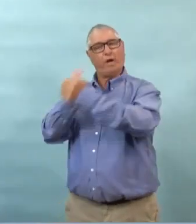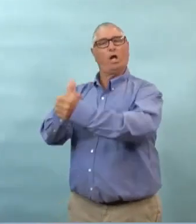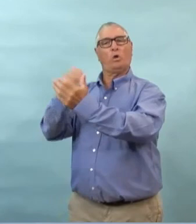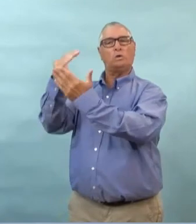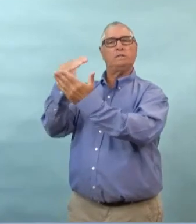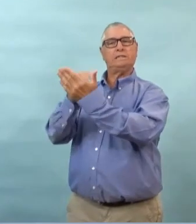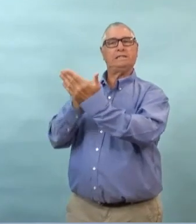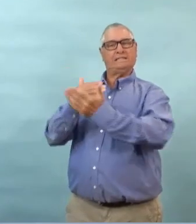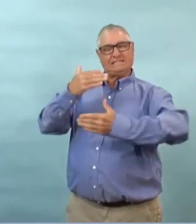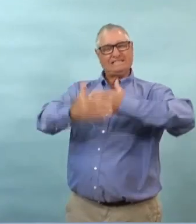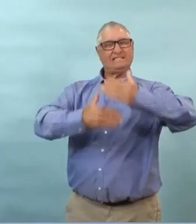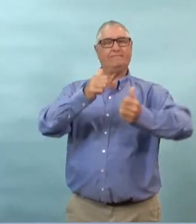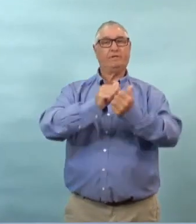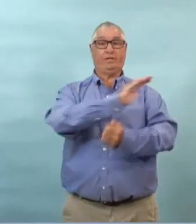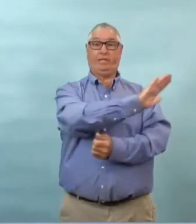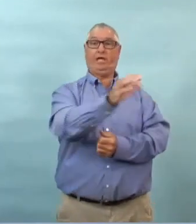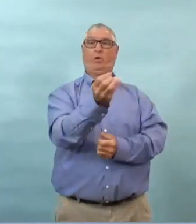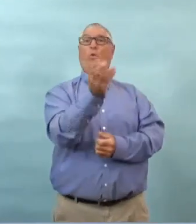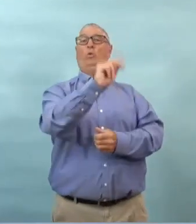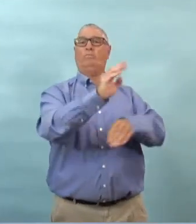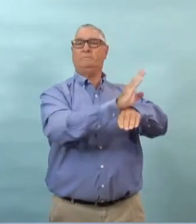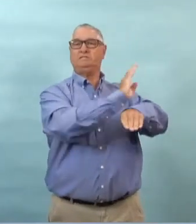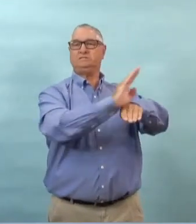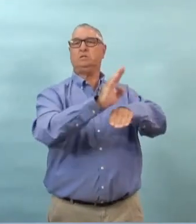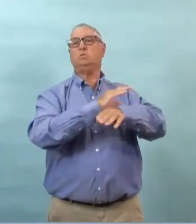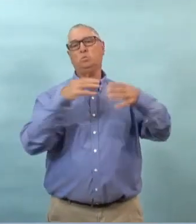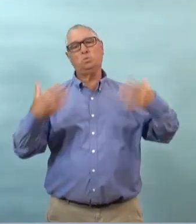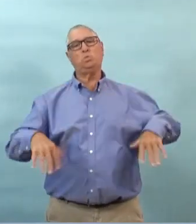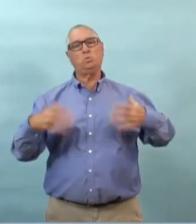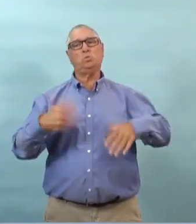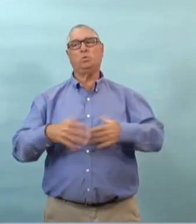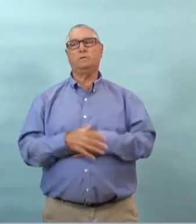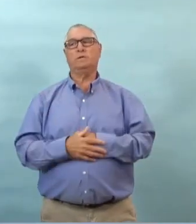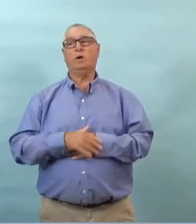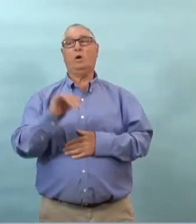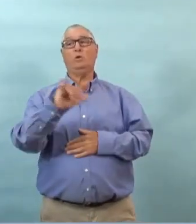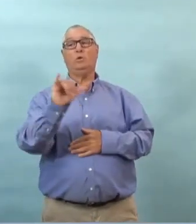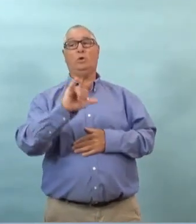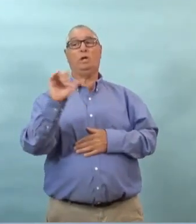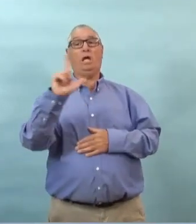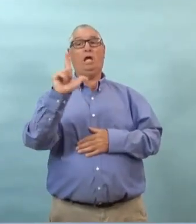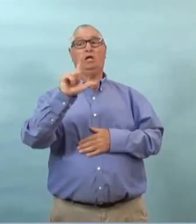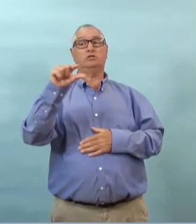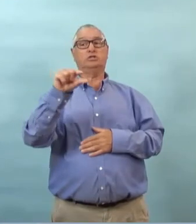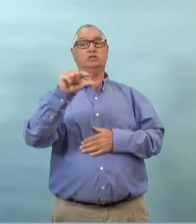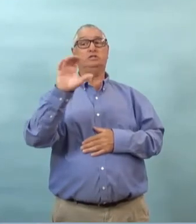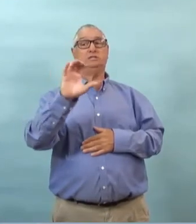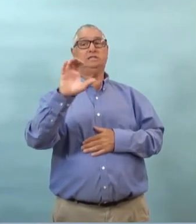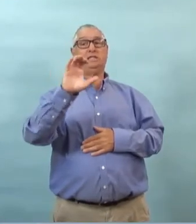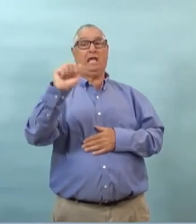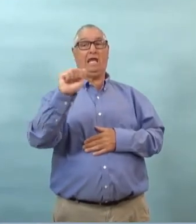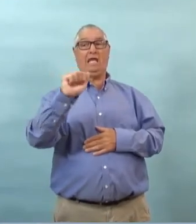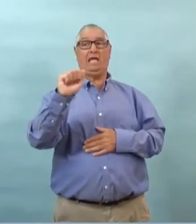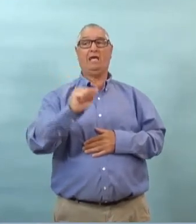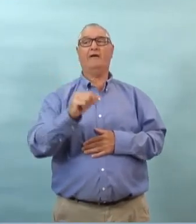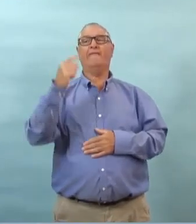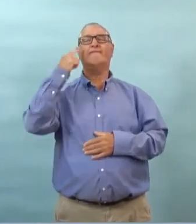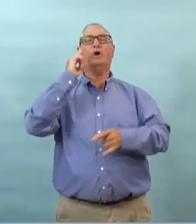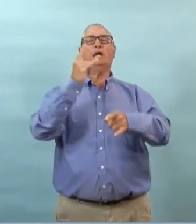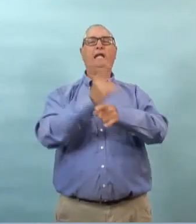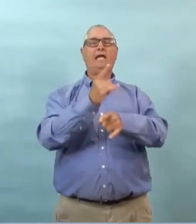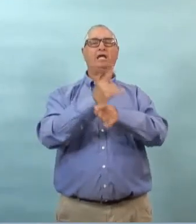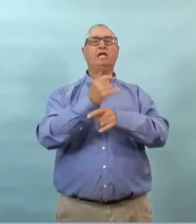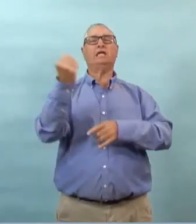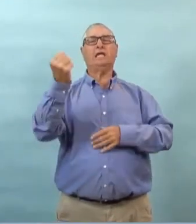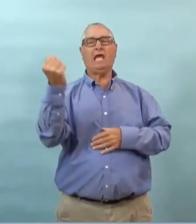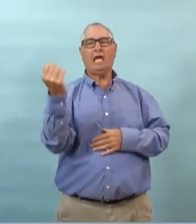essayer de se conformer aux ordonnances et dans quelques cas quand c'est le contraire eh bien ce sont les autorités santé publique qui doit faire